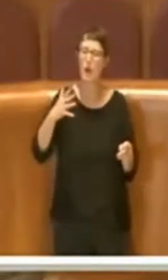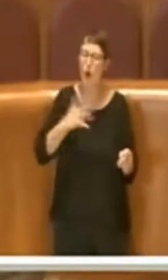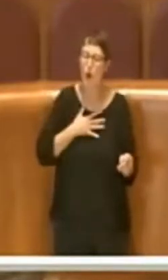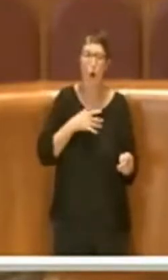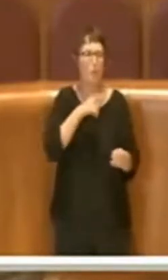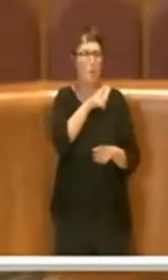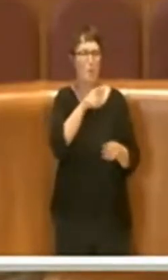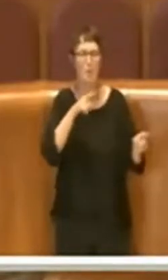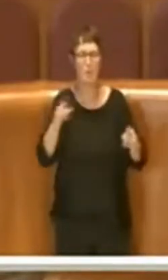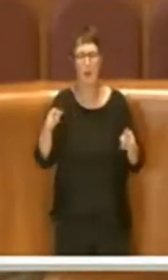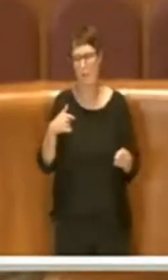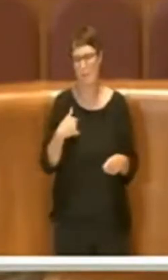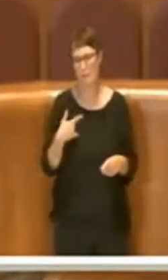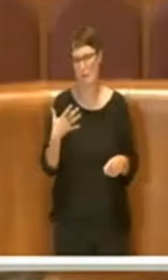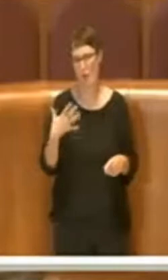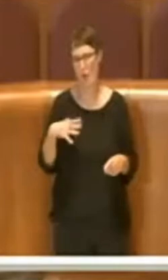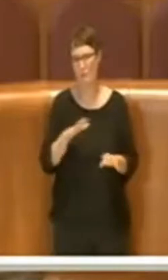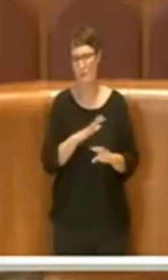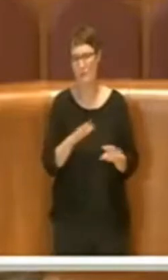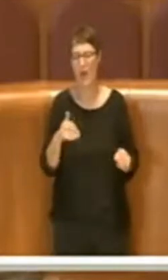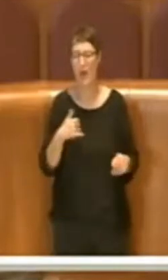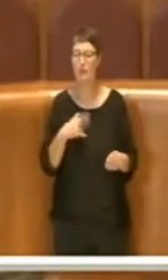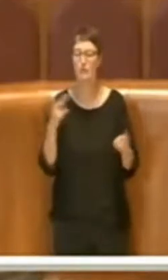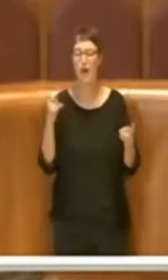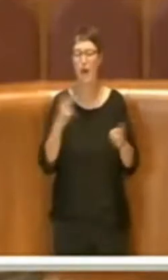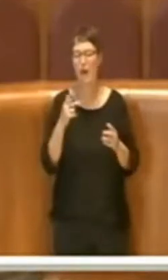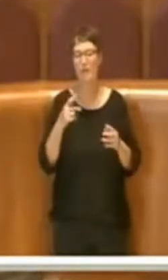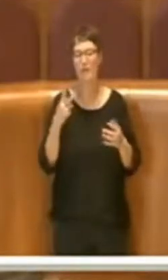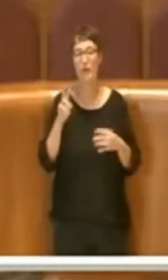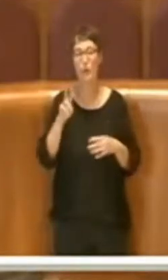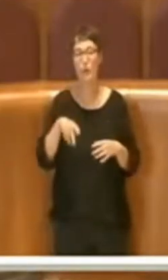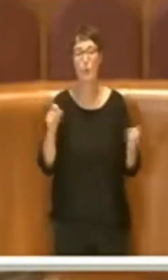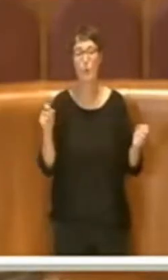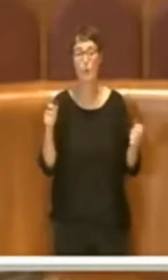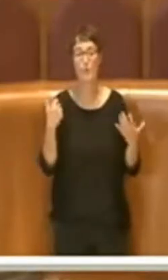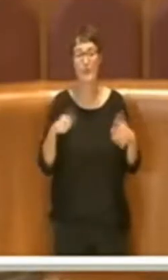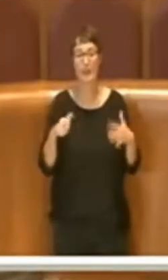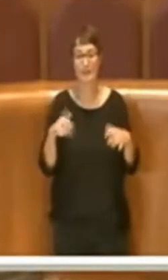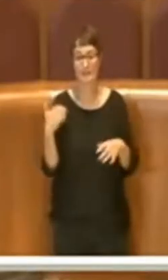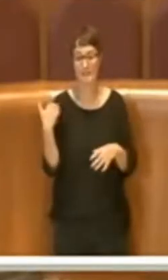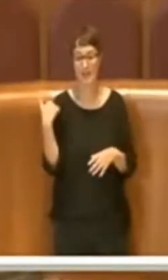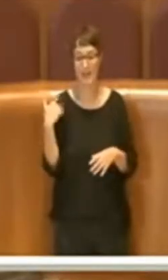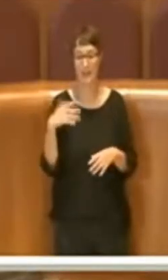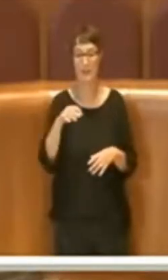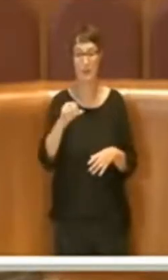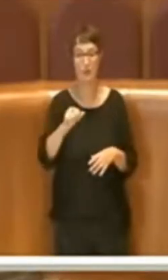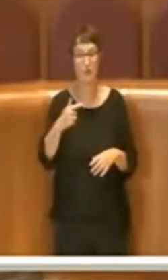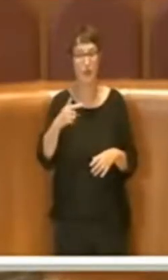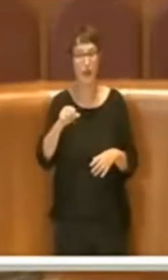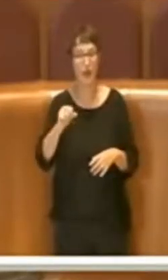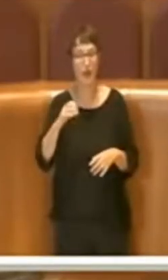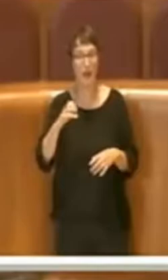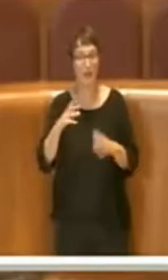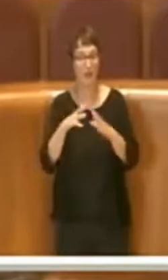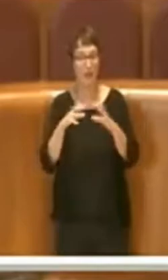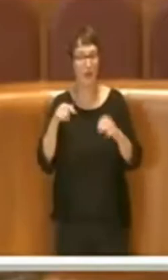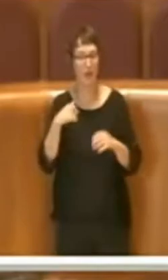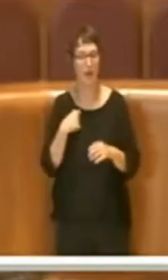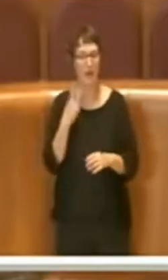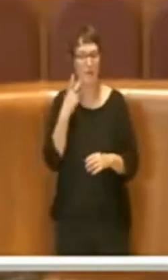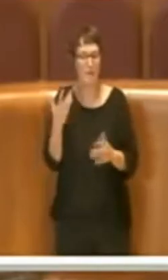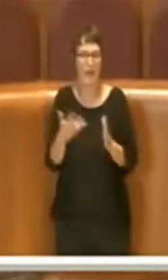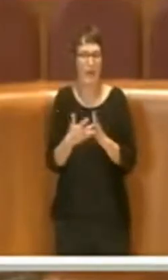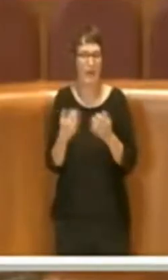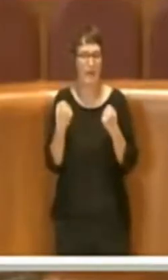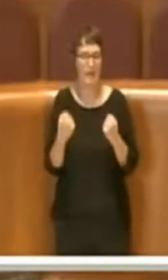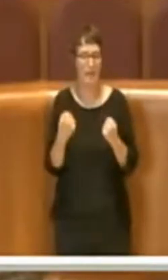'azienda ATAC l'abbiamo trovata nel 2016 in grossissima difficoltà, davanti non è che avevamo molte strade, quindi anche un pochino